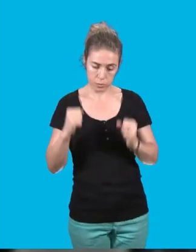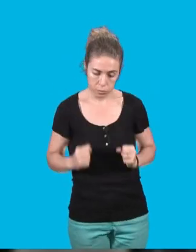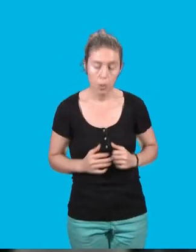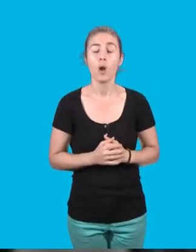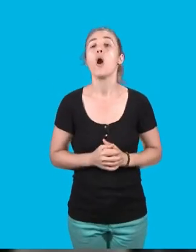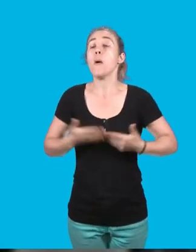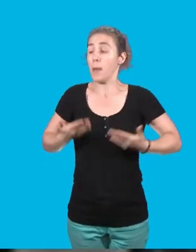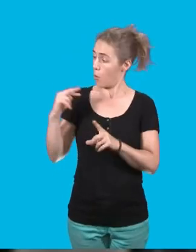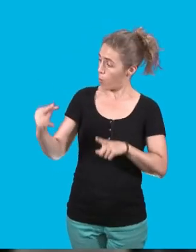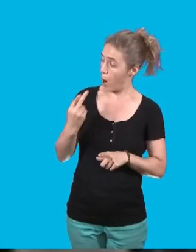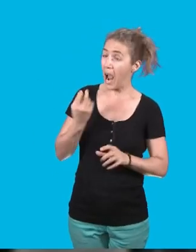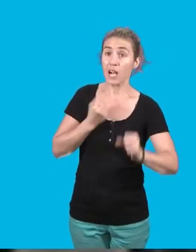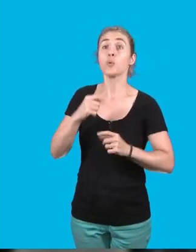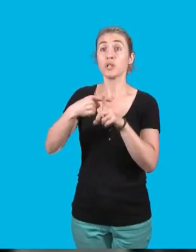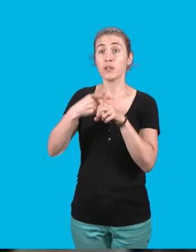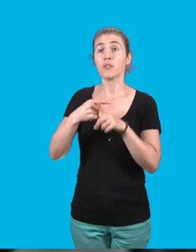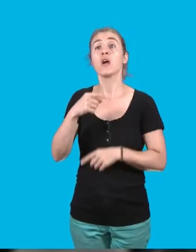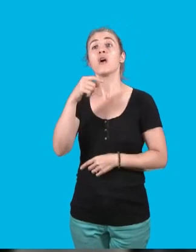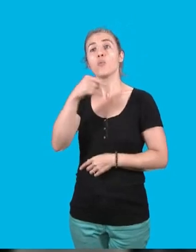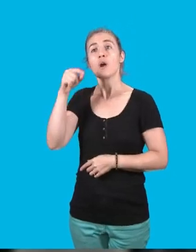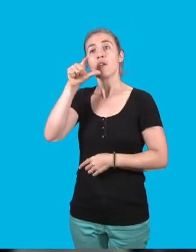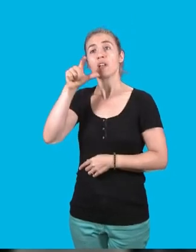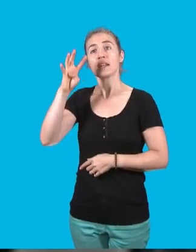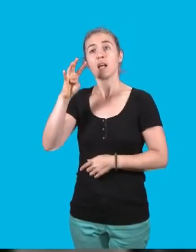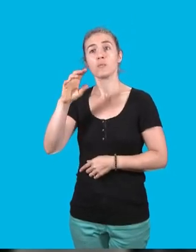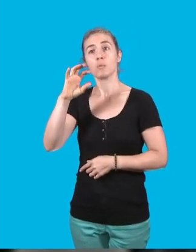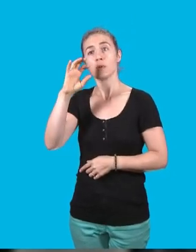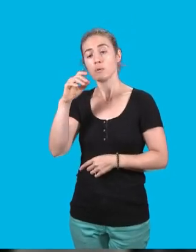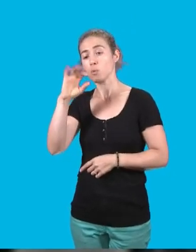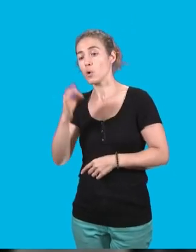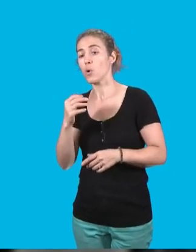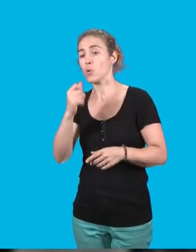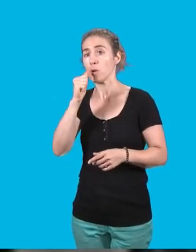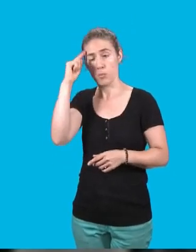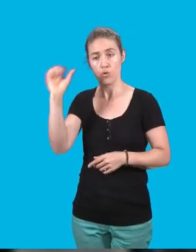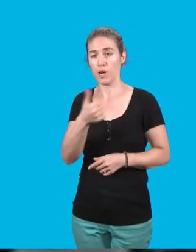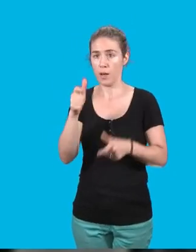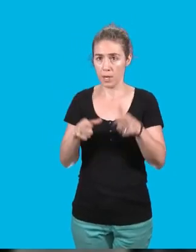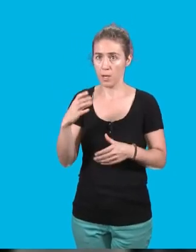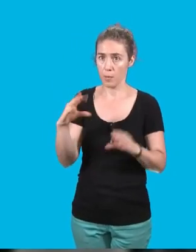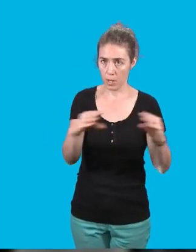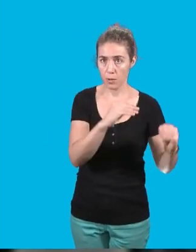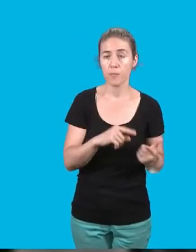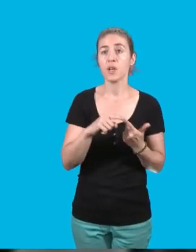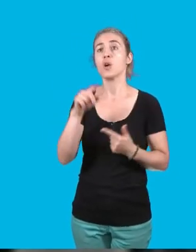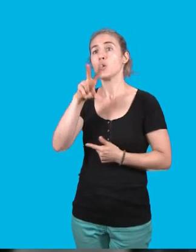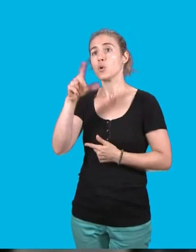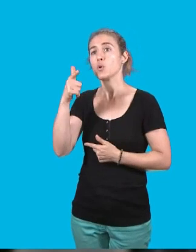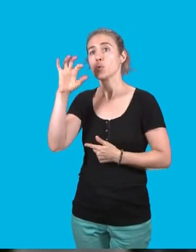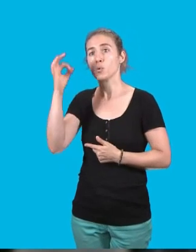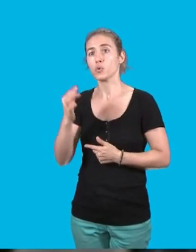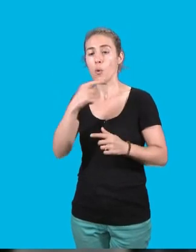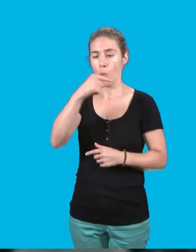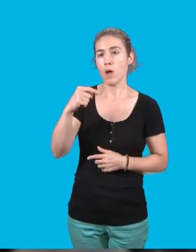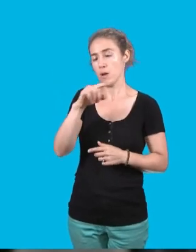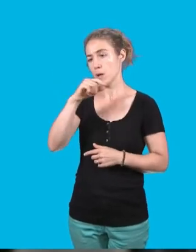actions sont positifs. Moins 24% de consommation d'énergie par habitant, 32% d'émissions de CO2, moins